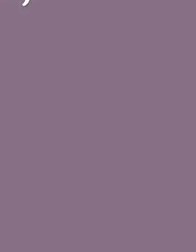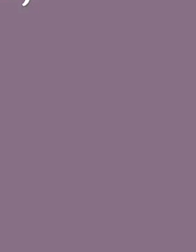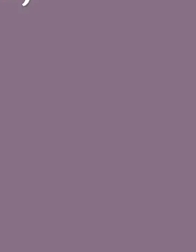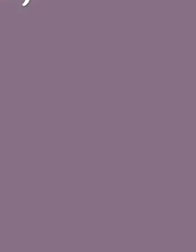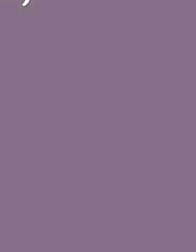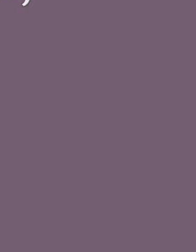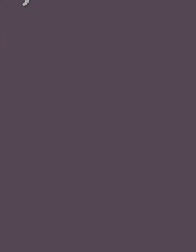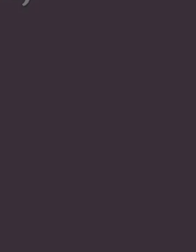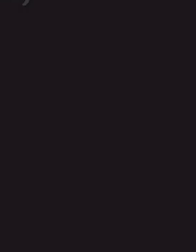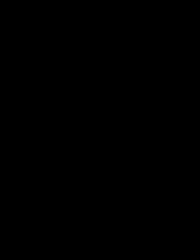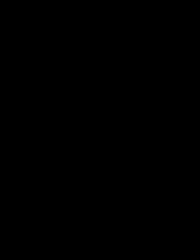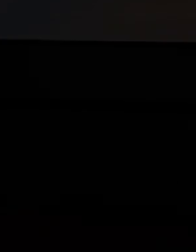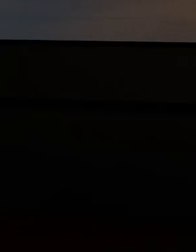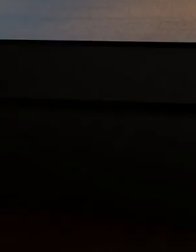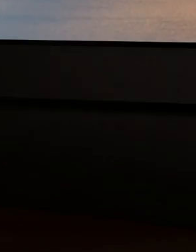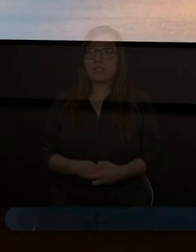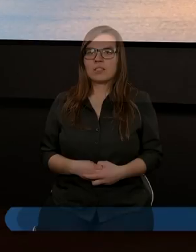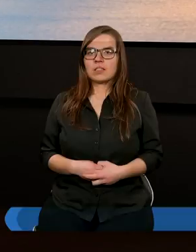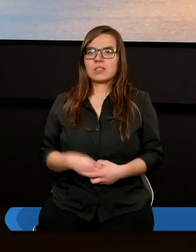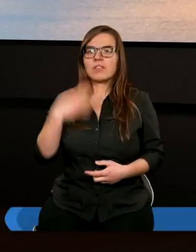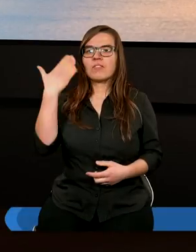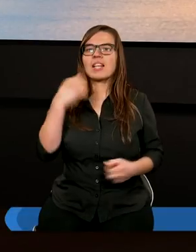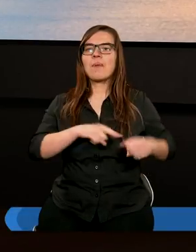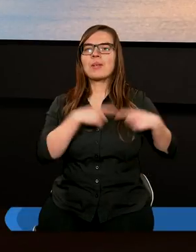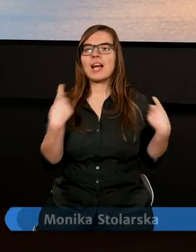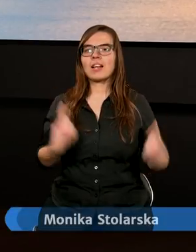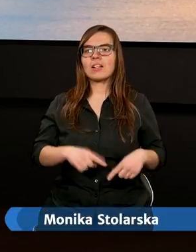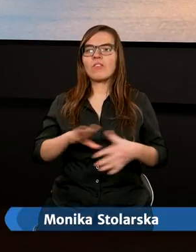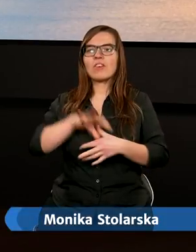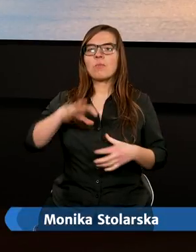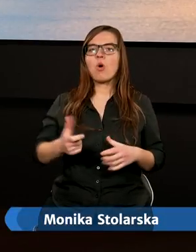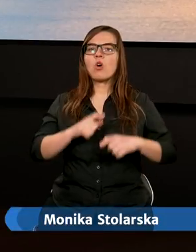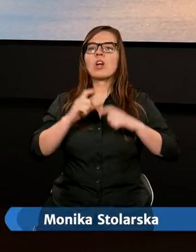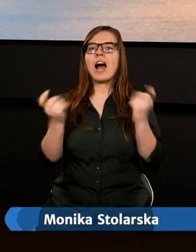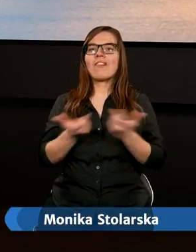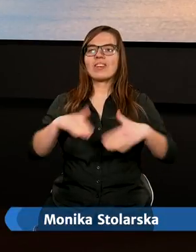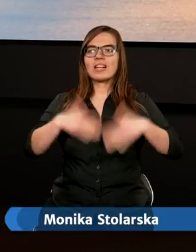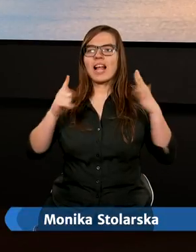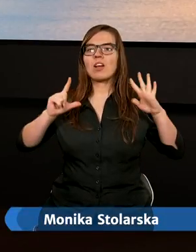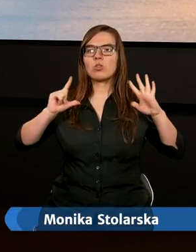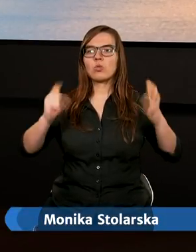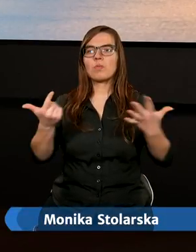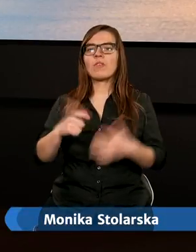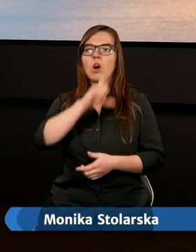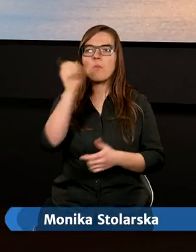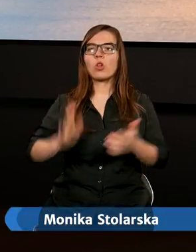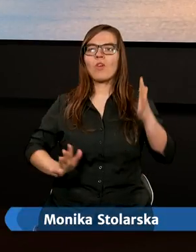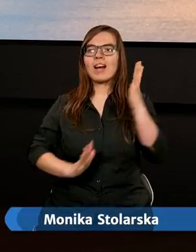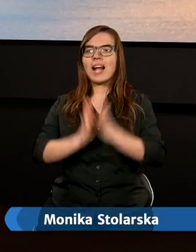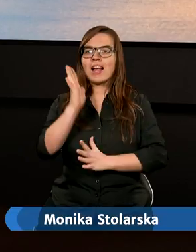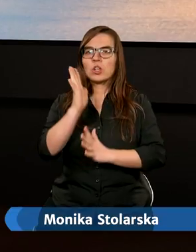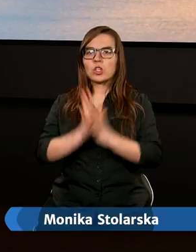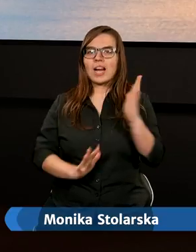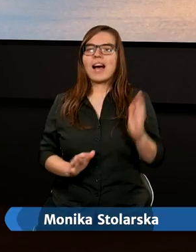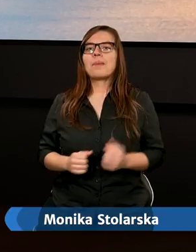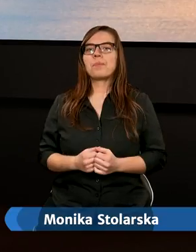Dziękujemy. Witam serdecznie w zborze Kościoła Adwentystów Dnia VII w Podkowie Leśnej.